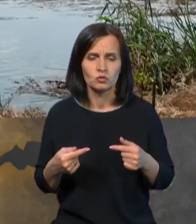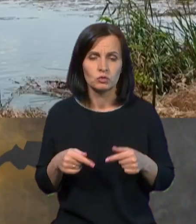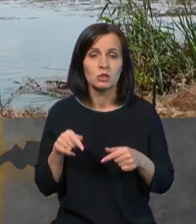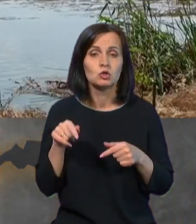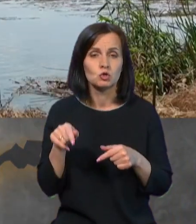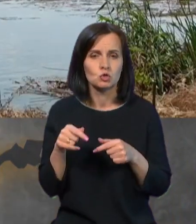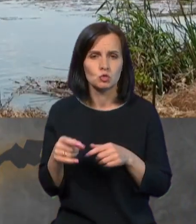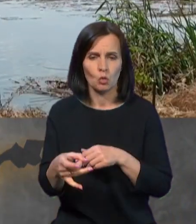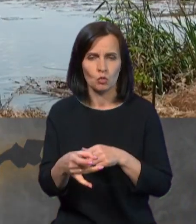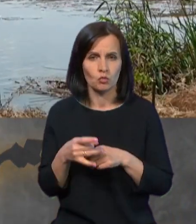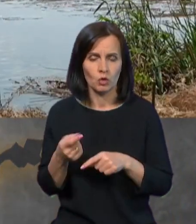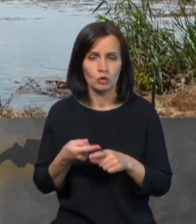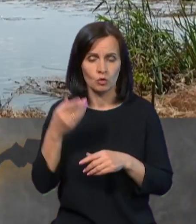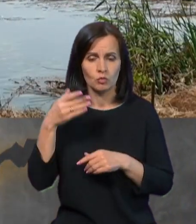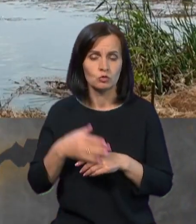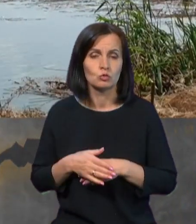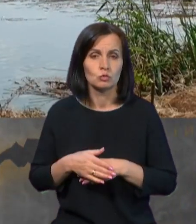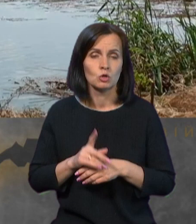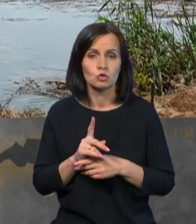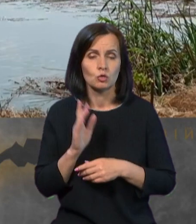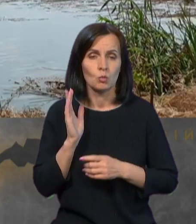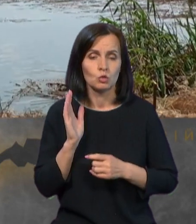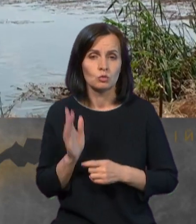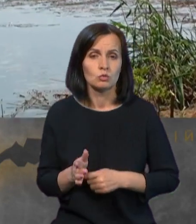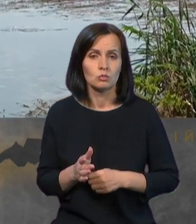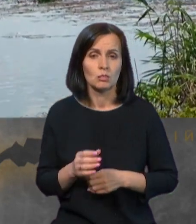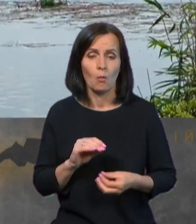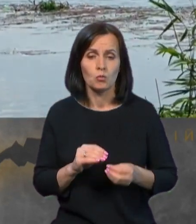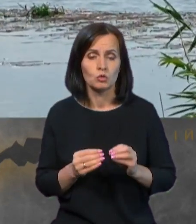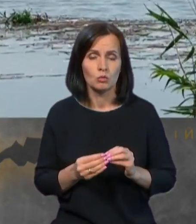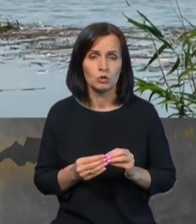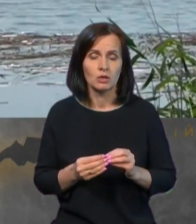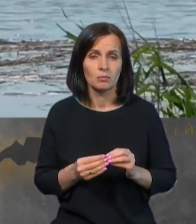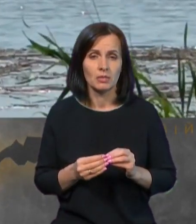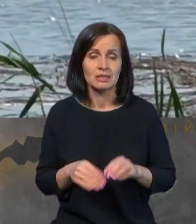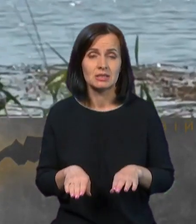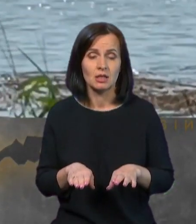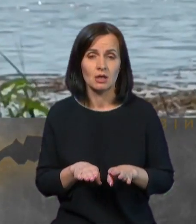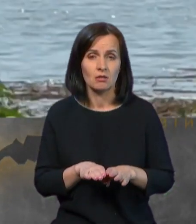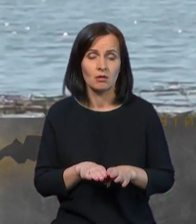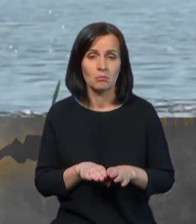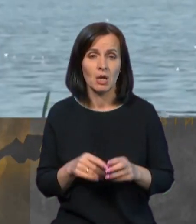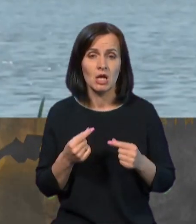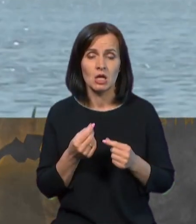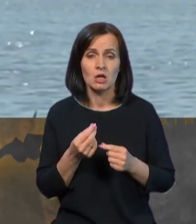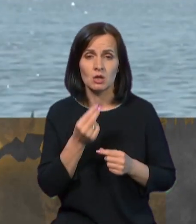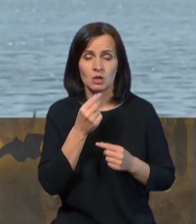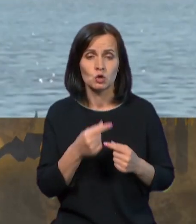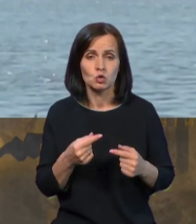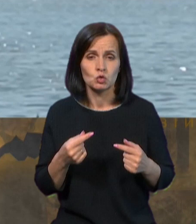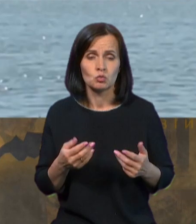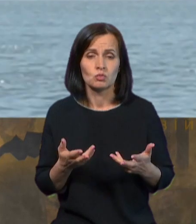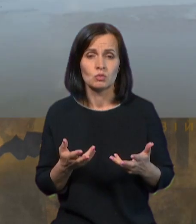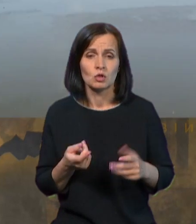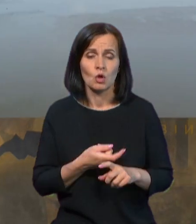регіону. Тому зрозуміло, що будуть проблеми якраз з такими товарами, як овочі,